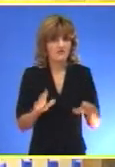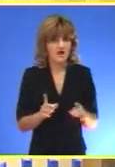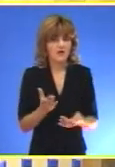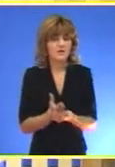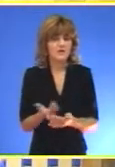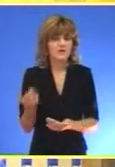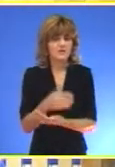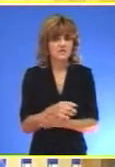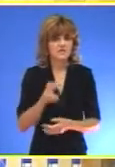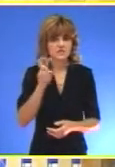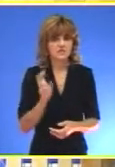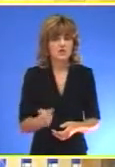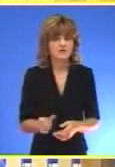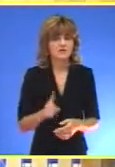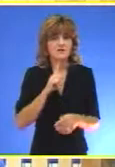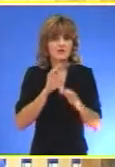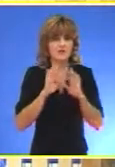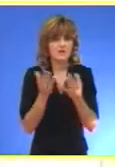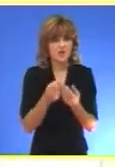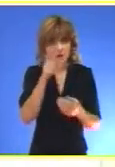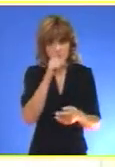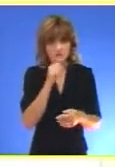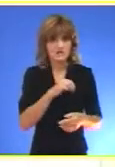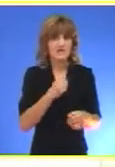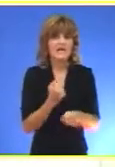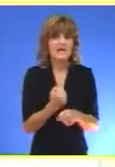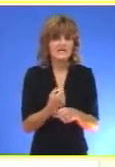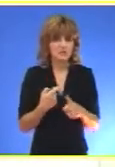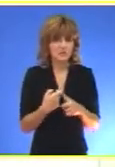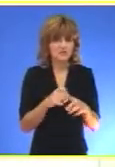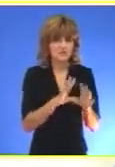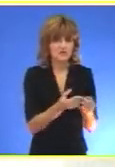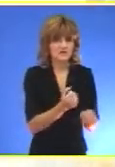i predstavnici socijalnih ustanova I predsjednik opštine Geza Kučera sa saradnicima